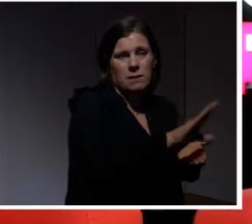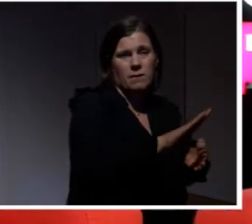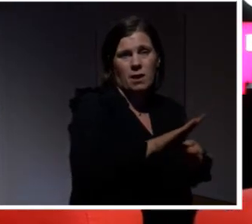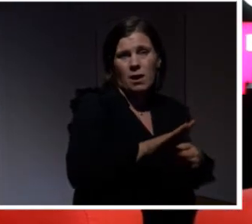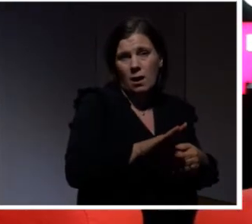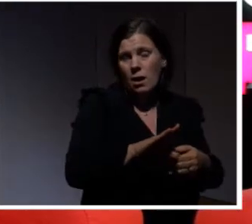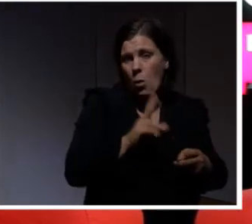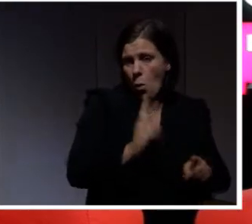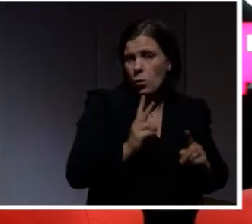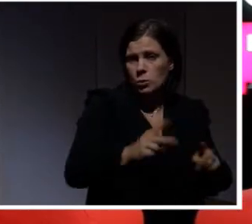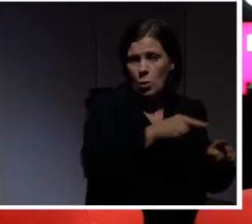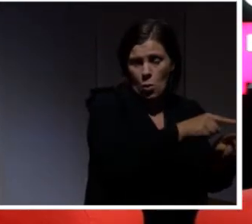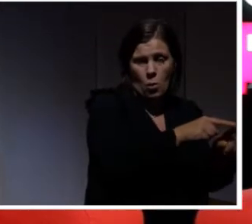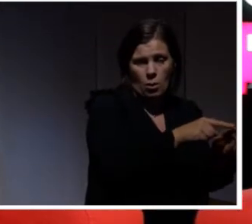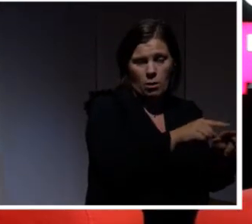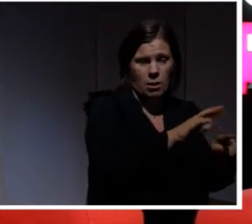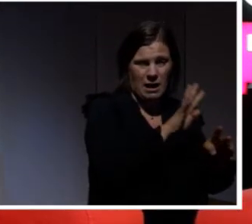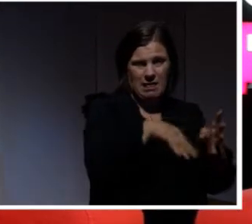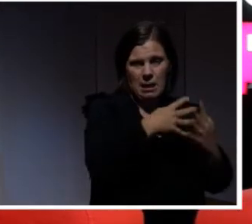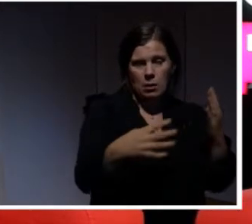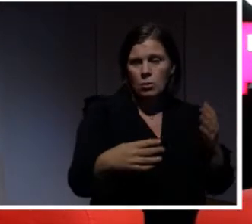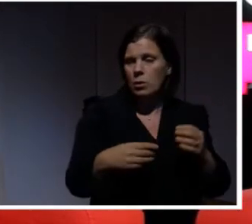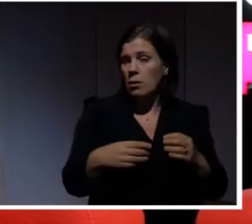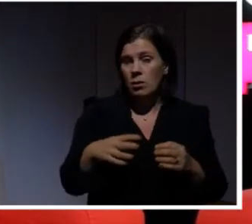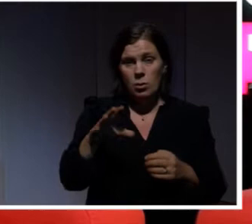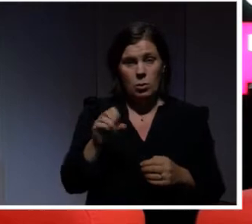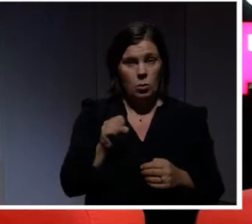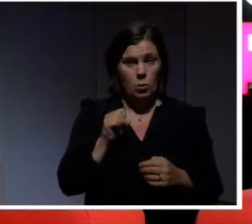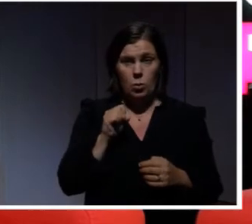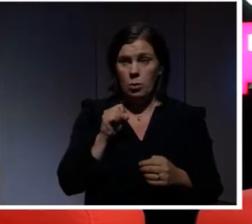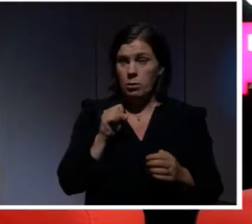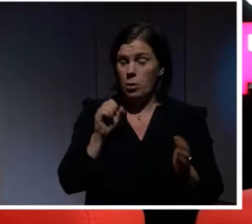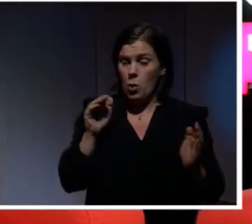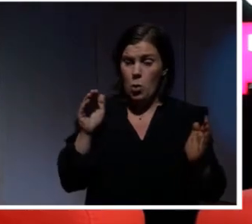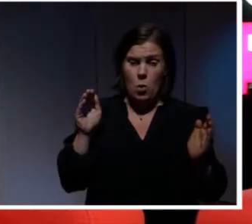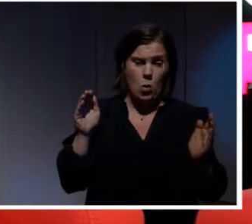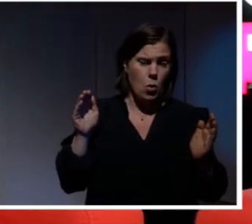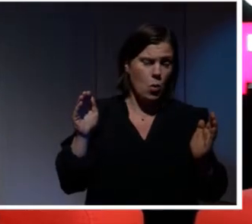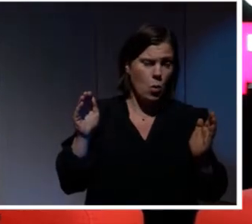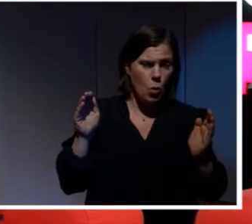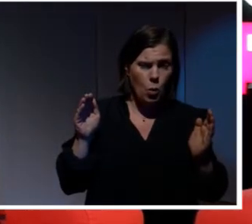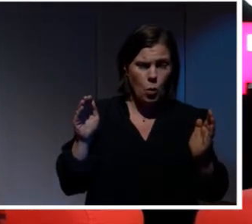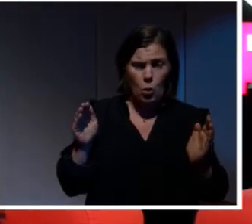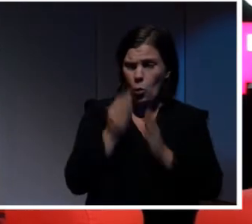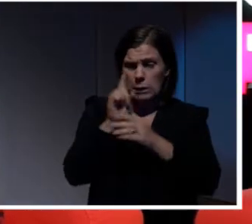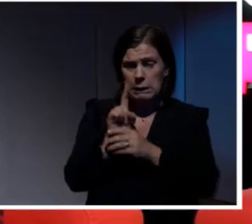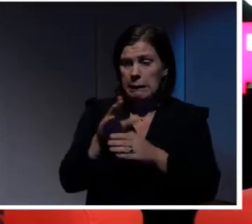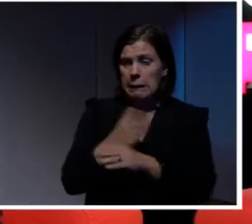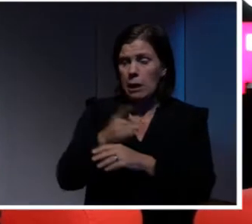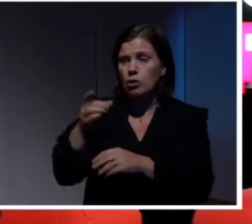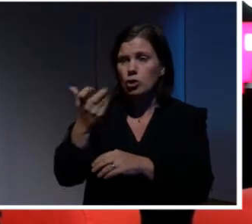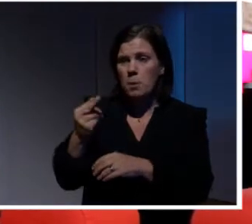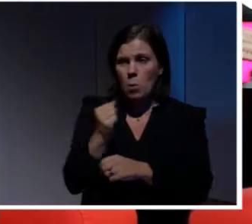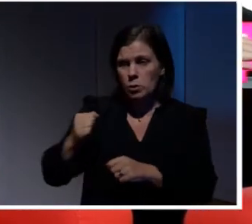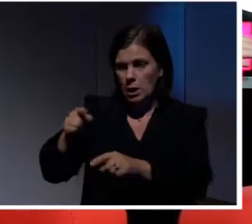också. Och det tog verkligen inte många förrän cyberbrottslingar hade hittat den här anslutningen. För